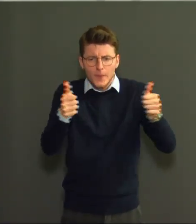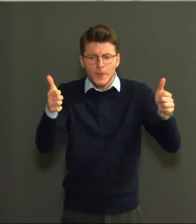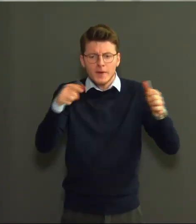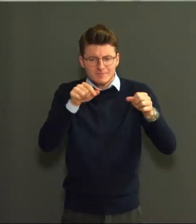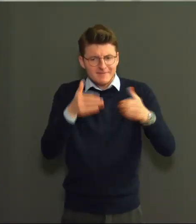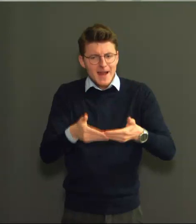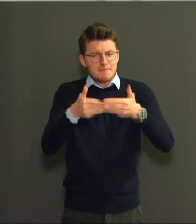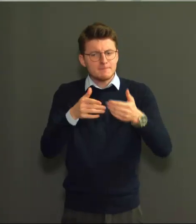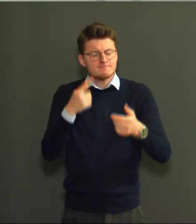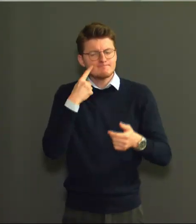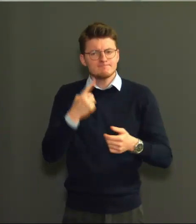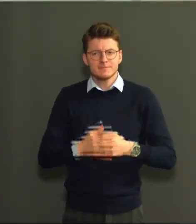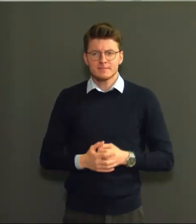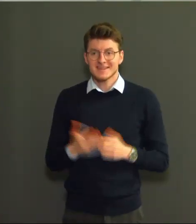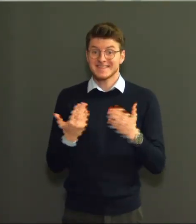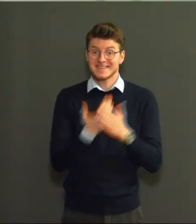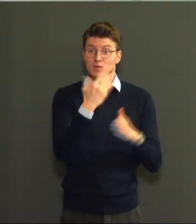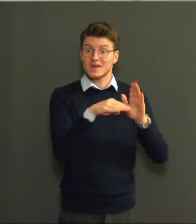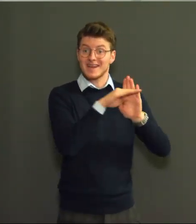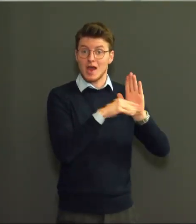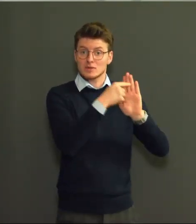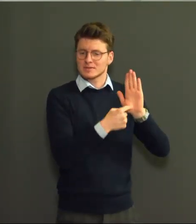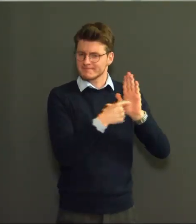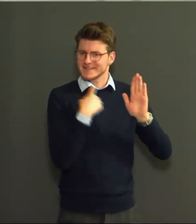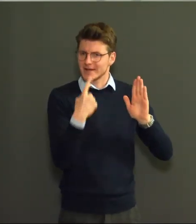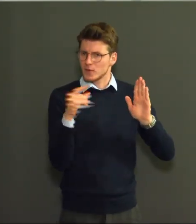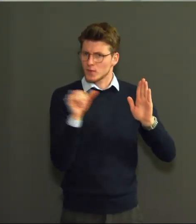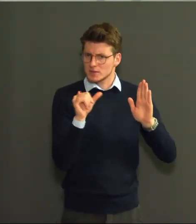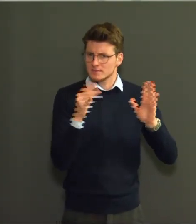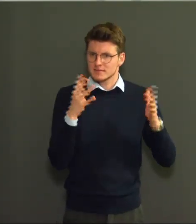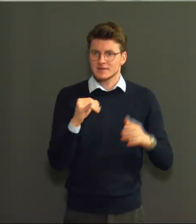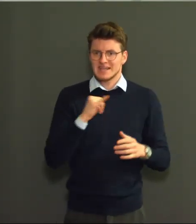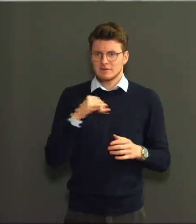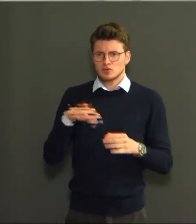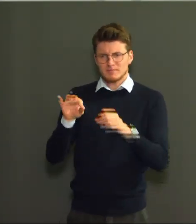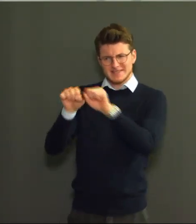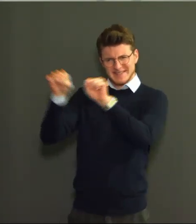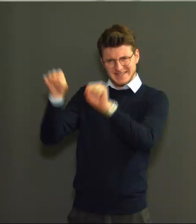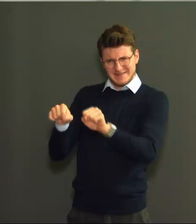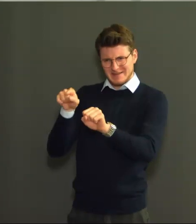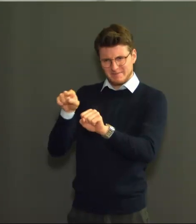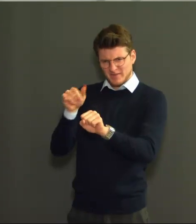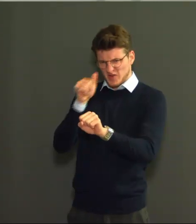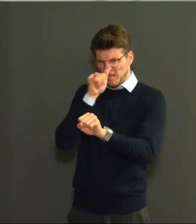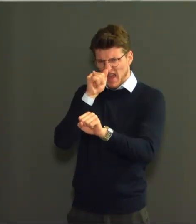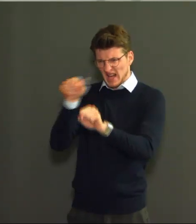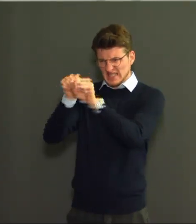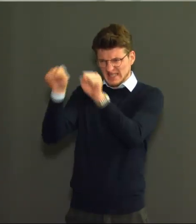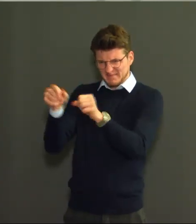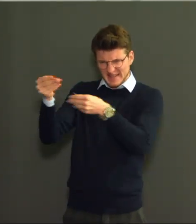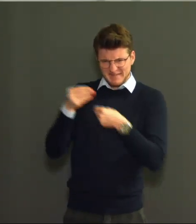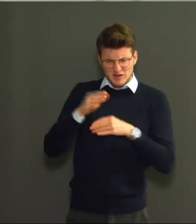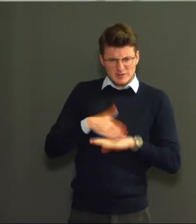de gezondheid, zoals bepaalde UVC-lampen, zoals producten die ozon genereren,